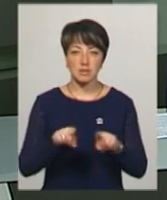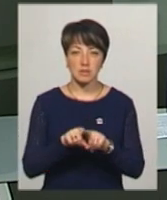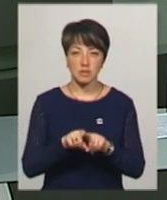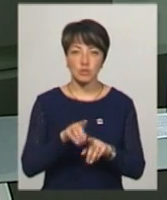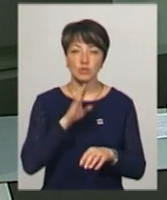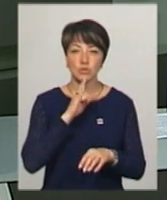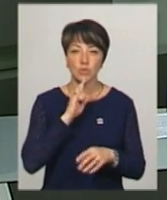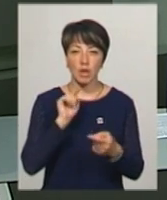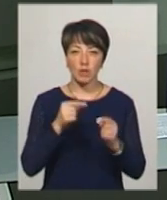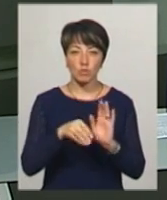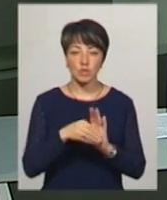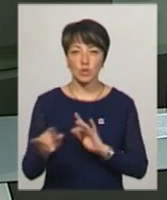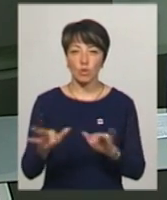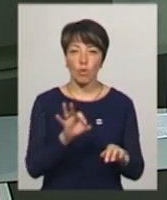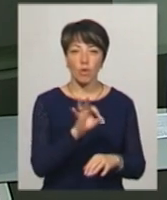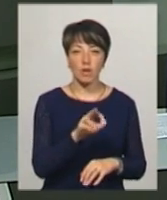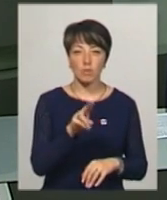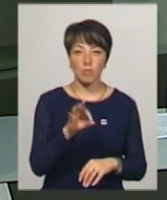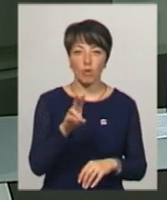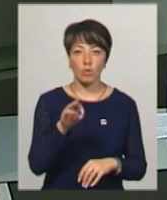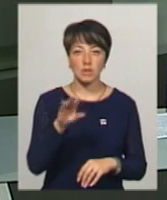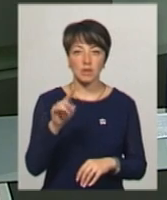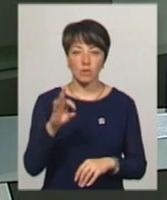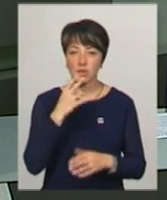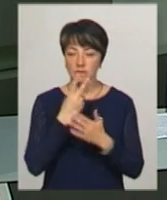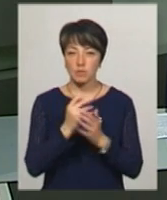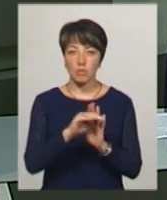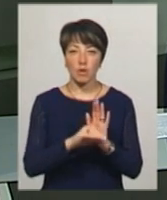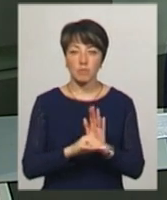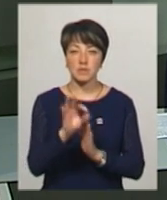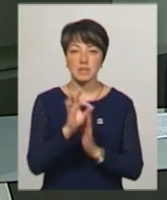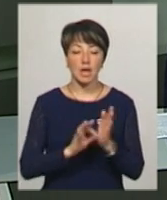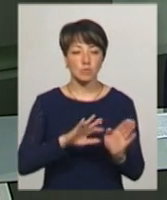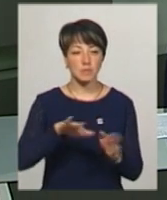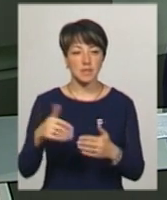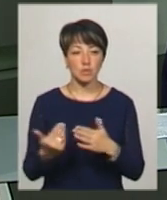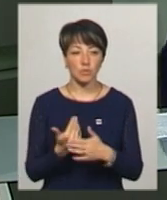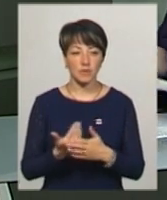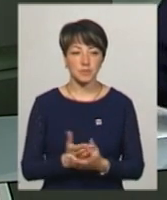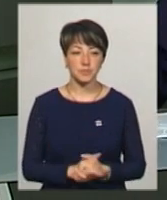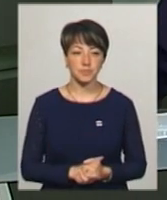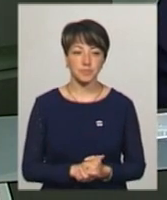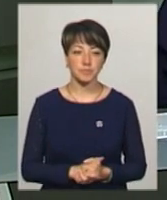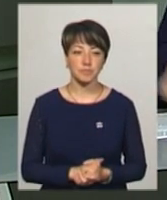«Жіночий антикорупційний рух» Олена Покотило. Дивіться програму «Тема дня» одразу після випуску новин.